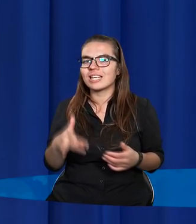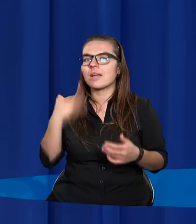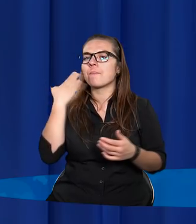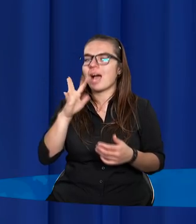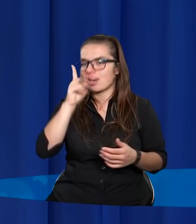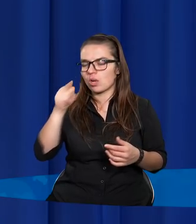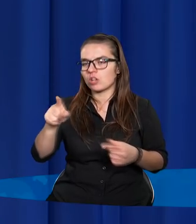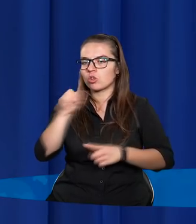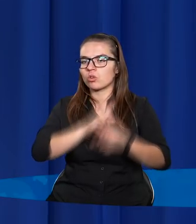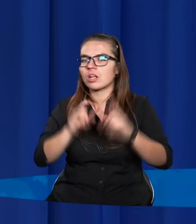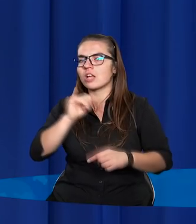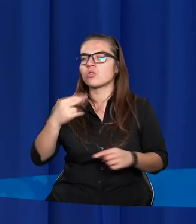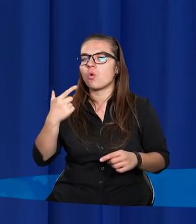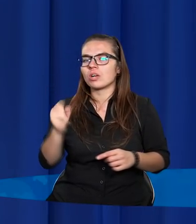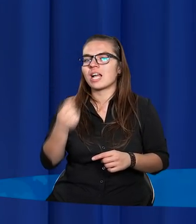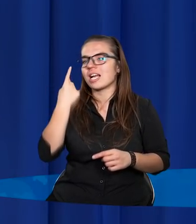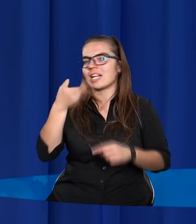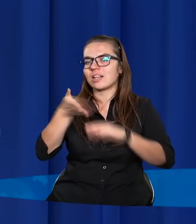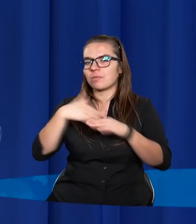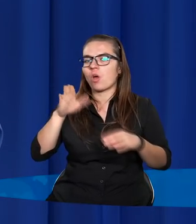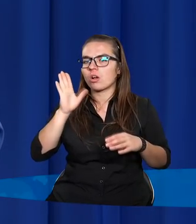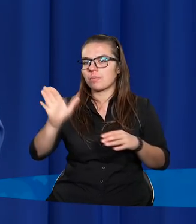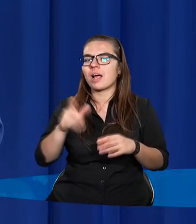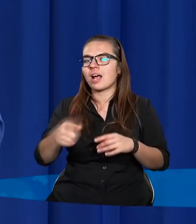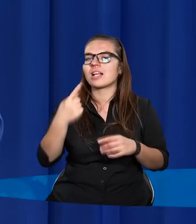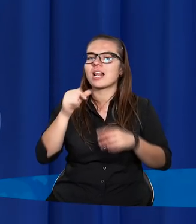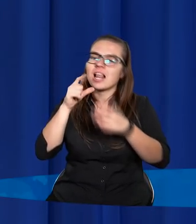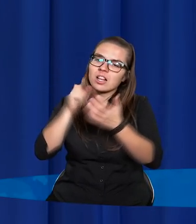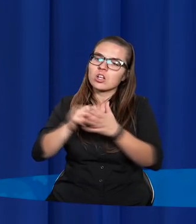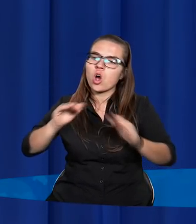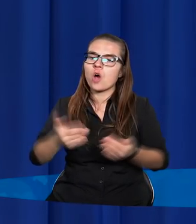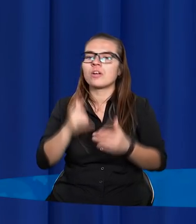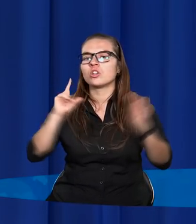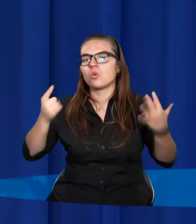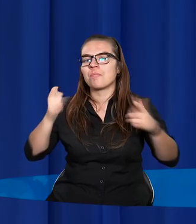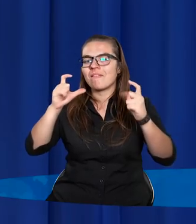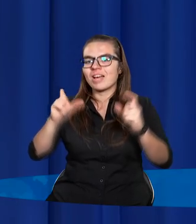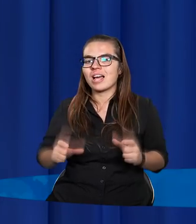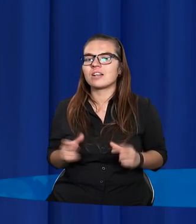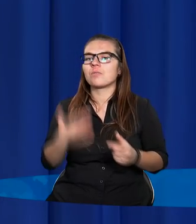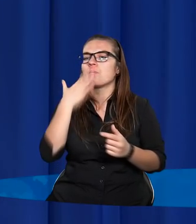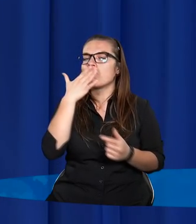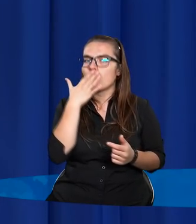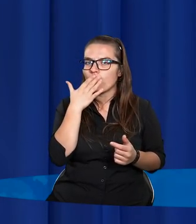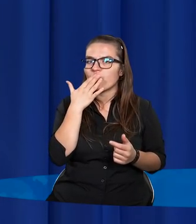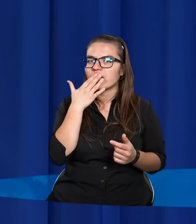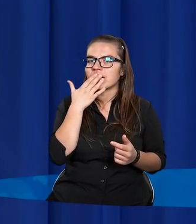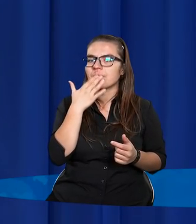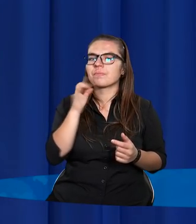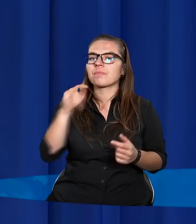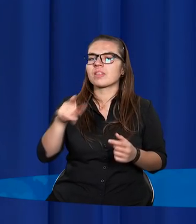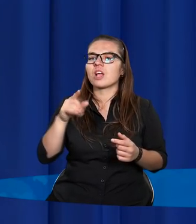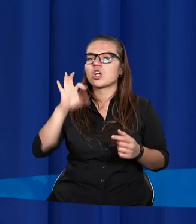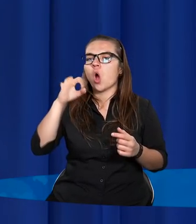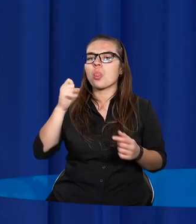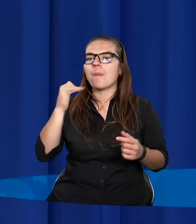to tłumaczy. List Judy ma tylko jeden rozdział, a mnie interesuje konkretnie siódmy werset, który mówi, tak też